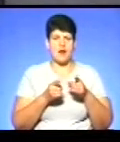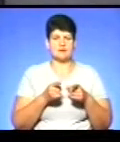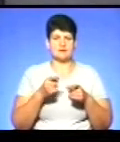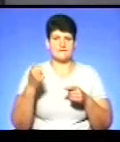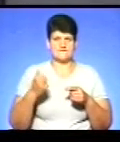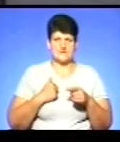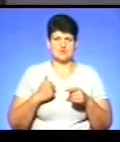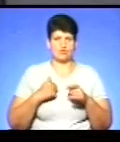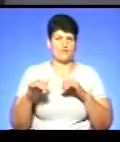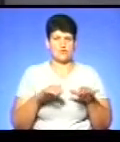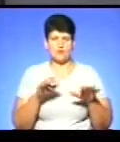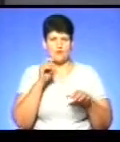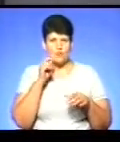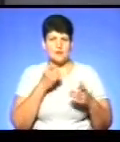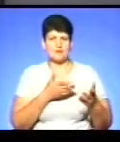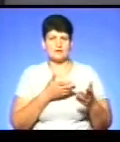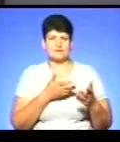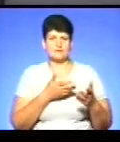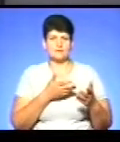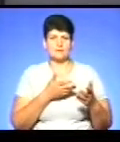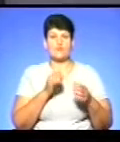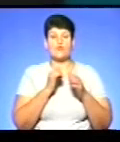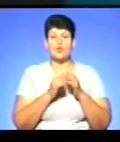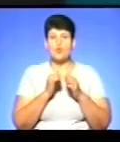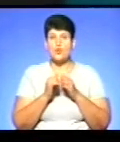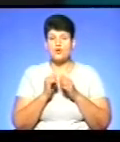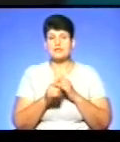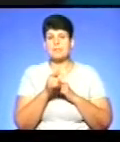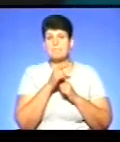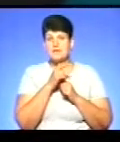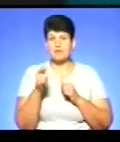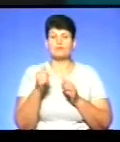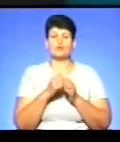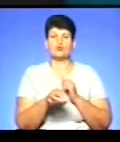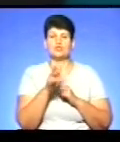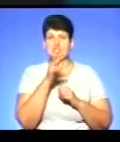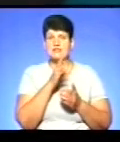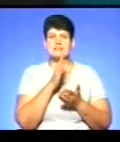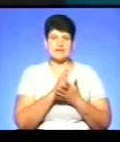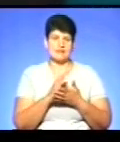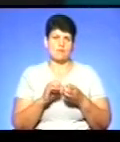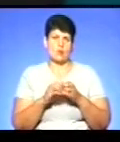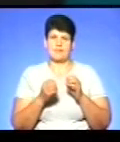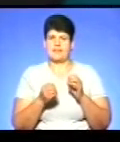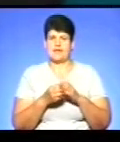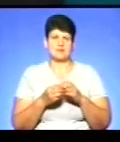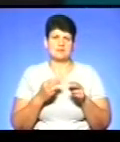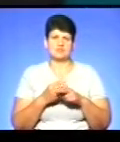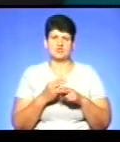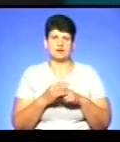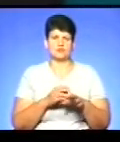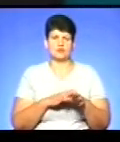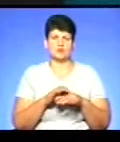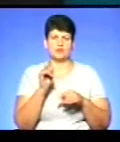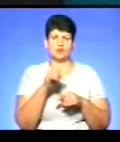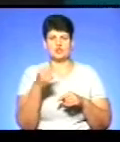в Україні? Мені здається, що в кожен період, кожен час є якісь проблеми, які заважають реалізації того